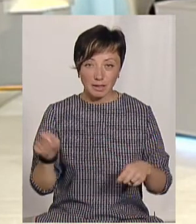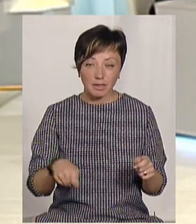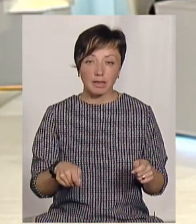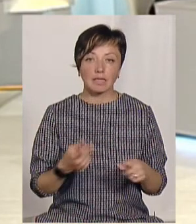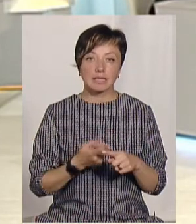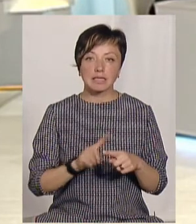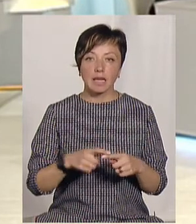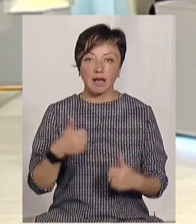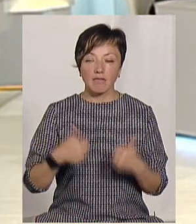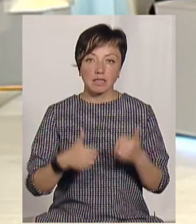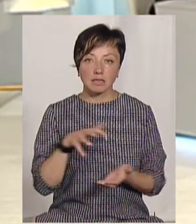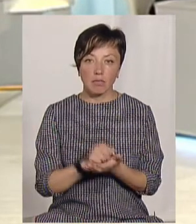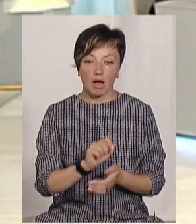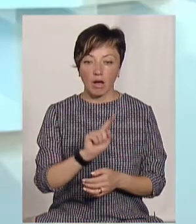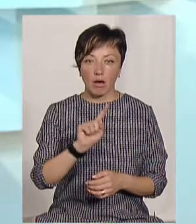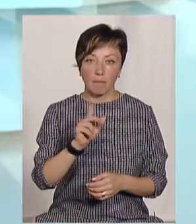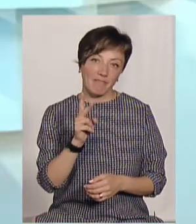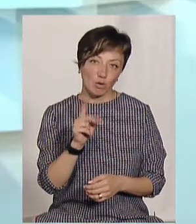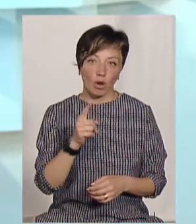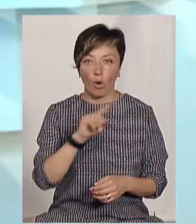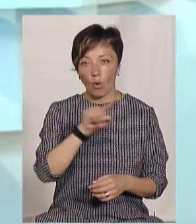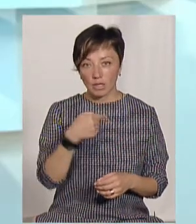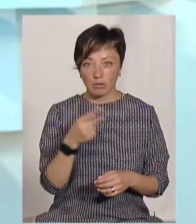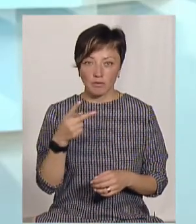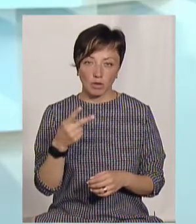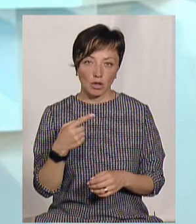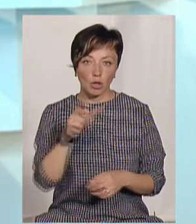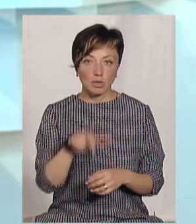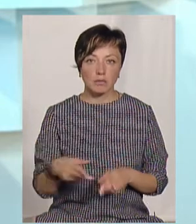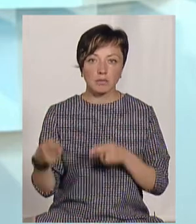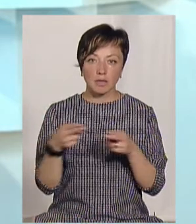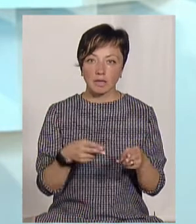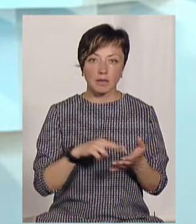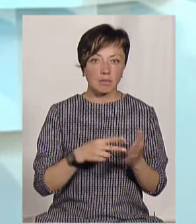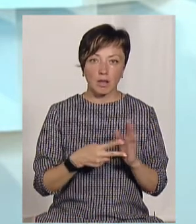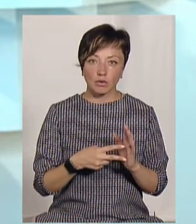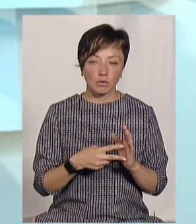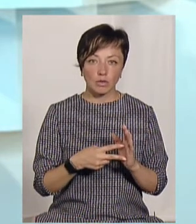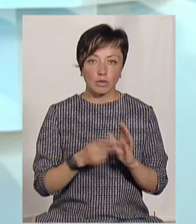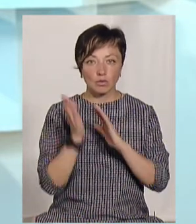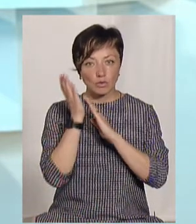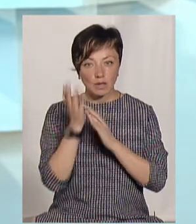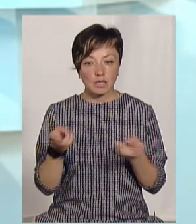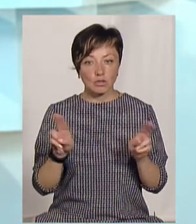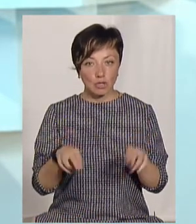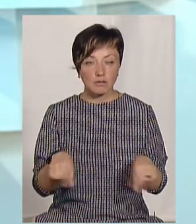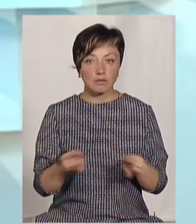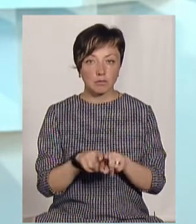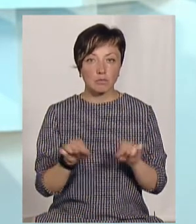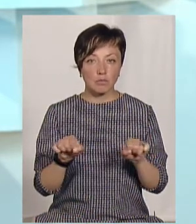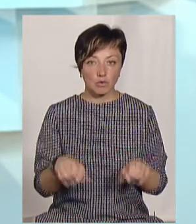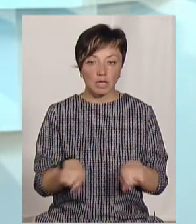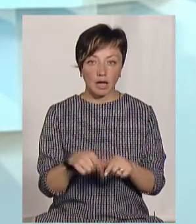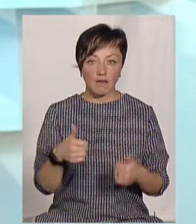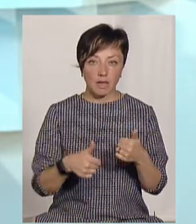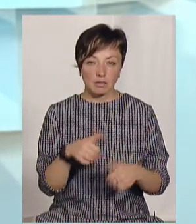цей квест займає десь годину-півтори. Тобто, людина, яка навіть просто приїхала і не планує тут ночувати і залишатися, вона може